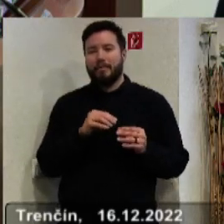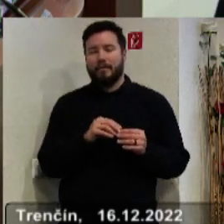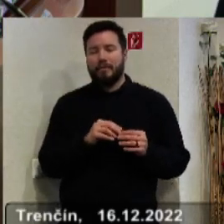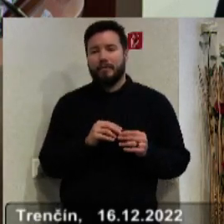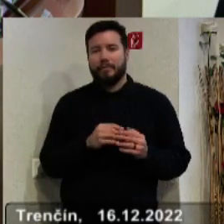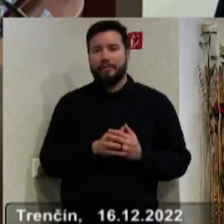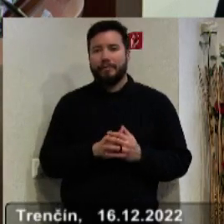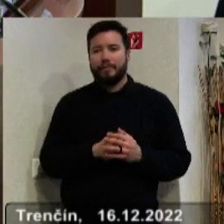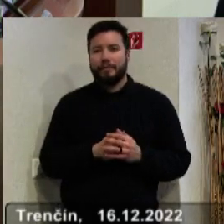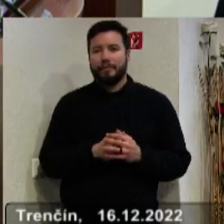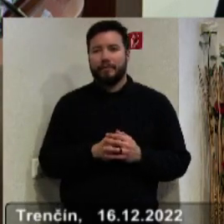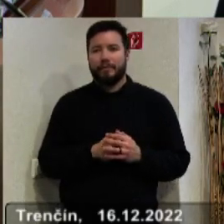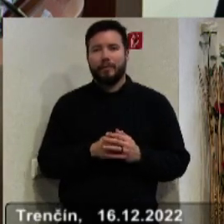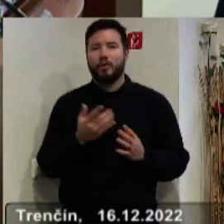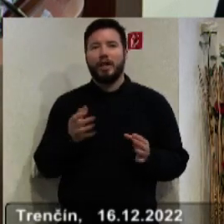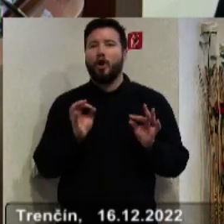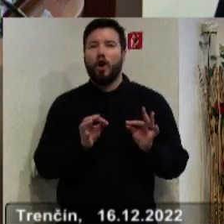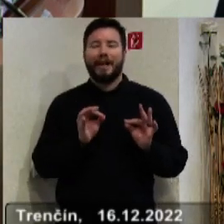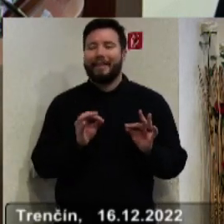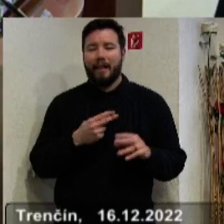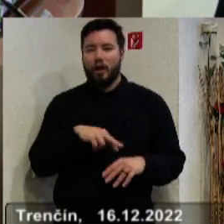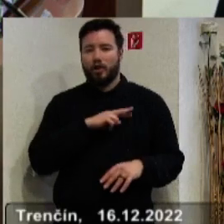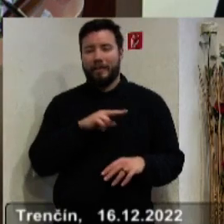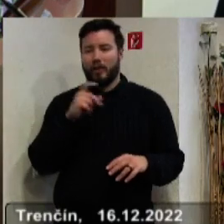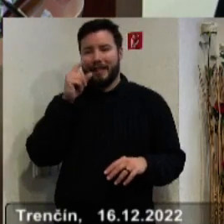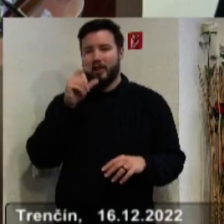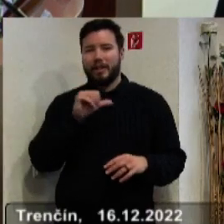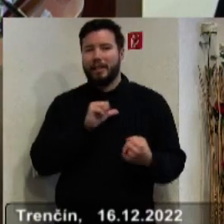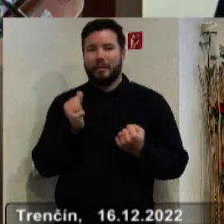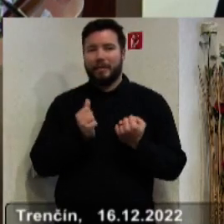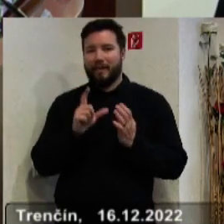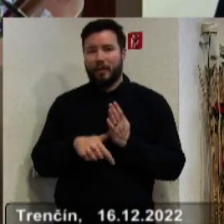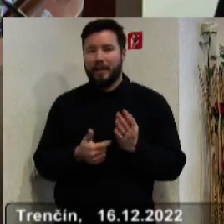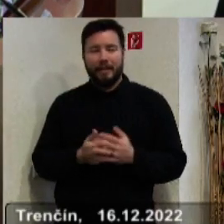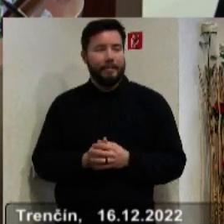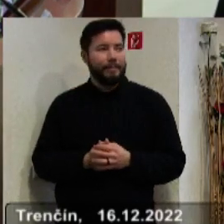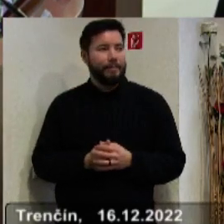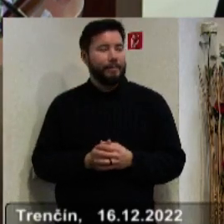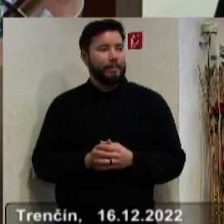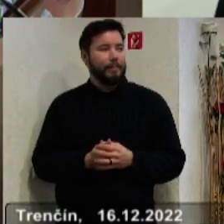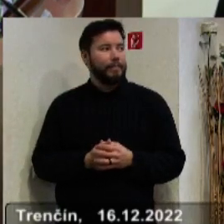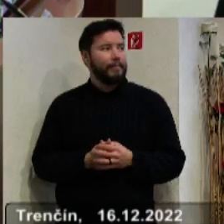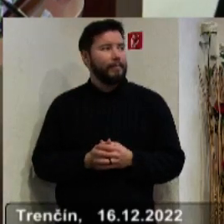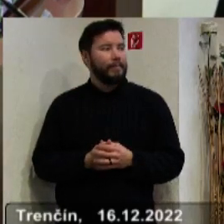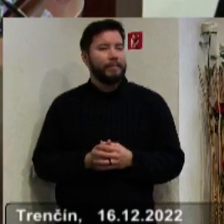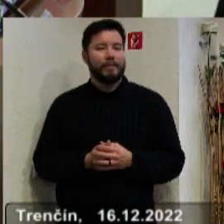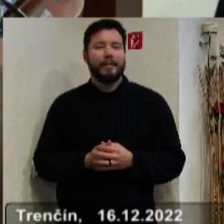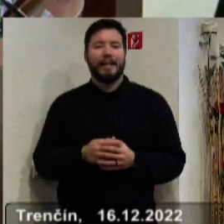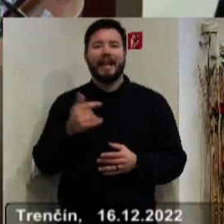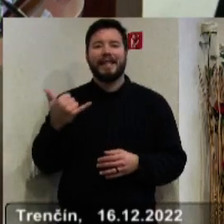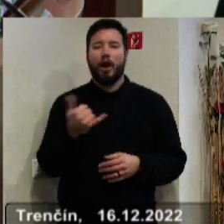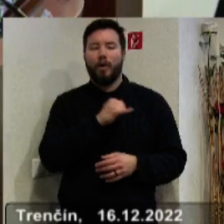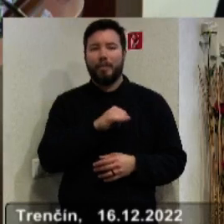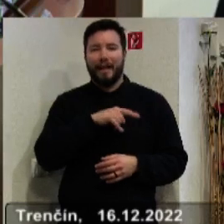výkonu štátnej správy. To nie je originálna kompetencia Treničanského samozprávneho kraja. Nedalo mi, aby som nedal goľad Janka Výlika,